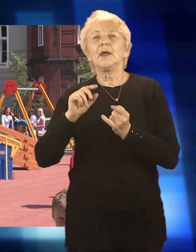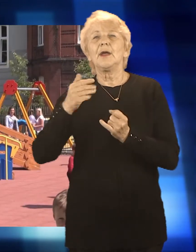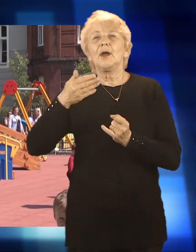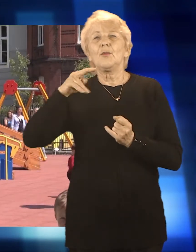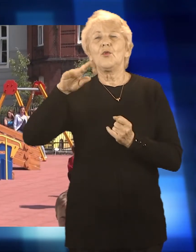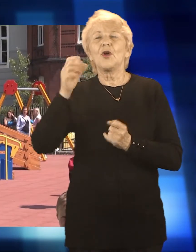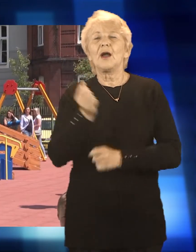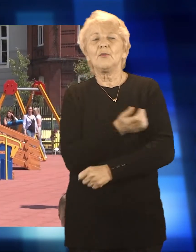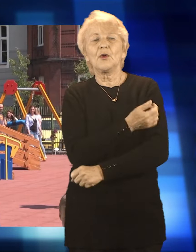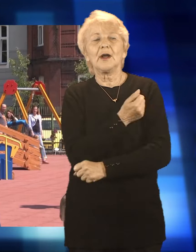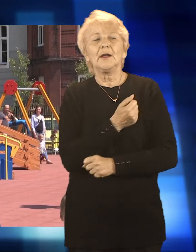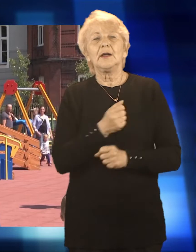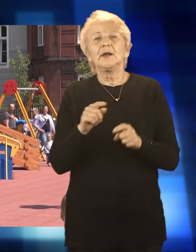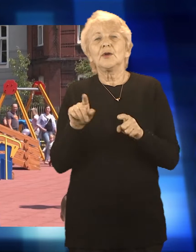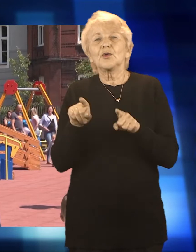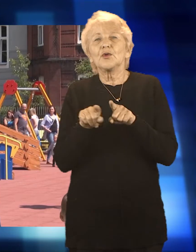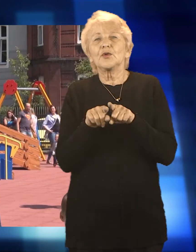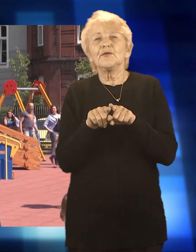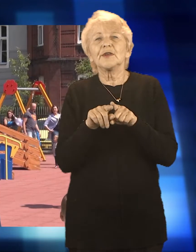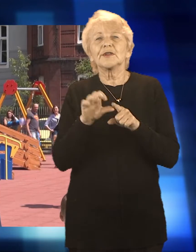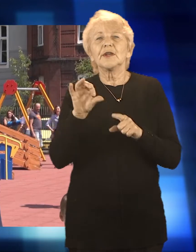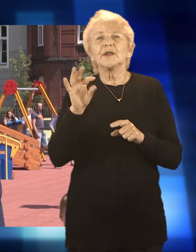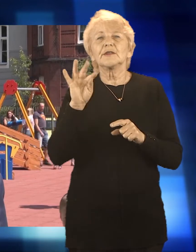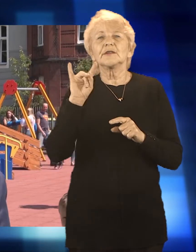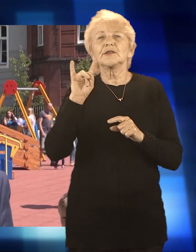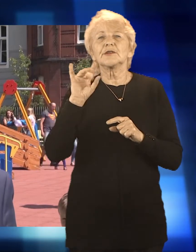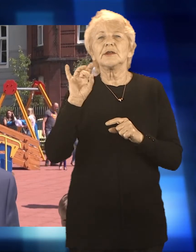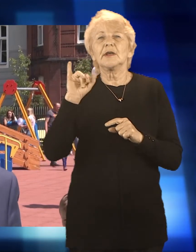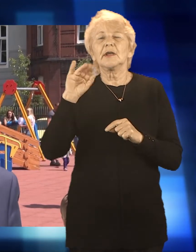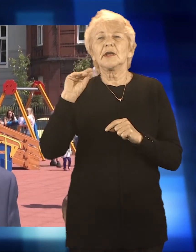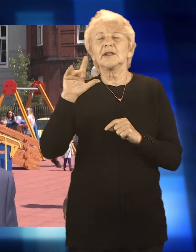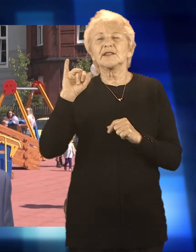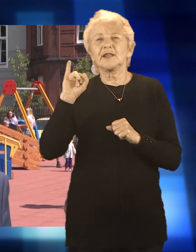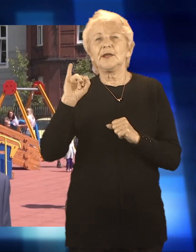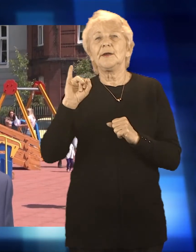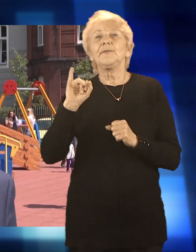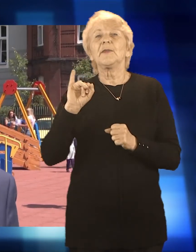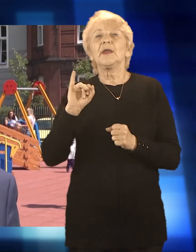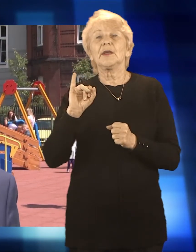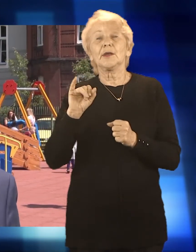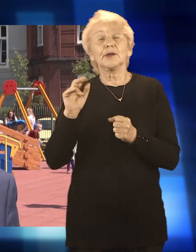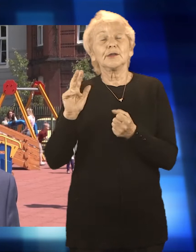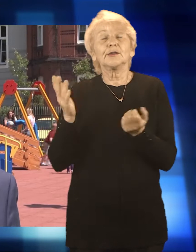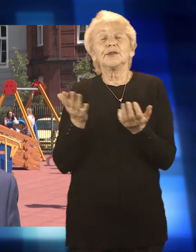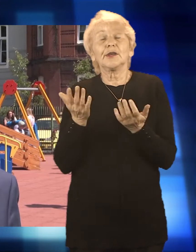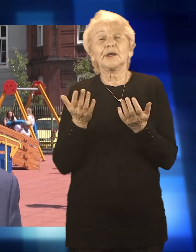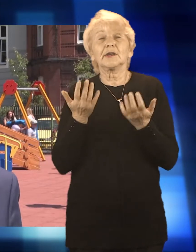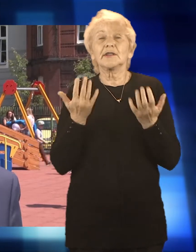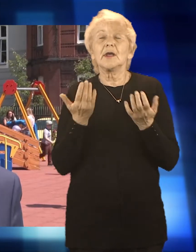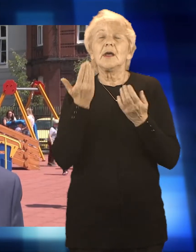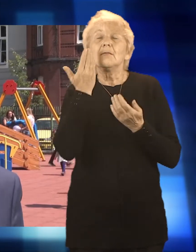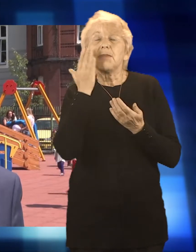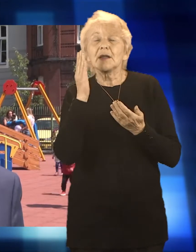pan Wiesław Szczygielski. I w tym miejscu, jeszcze raz podobnie jak na sesji Rady Miasta,